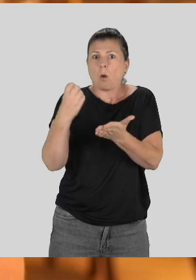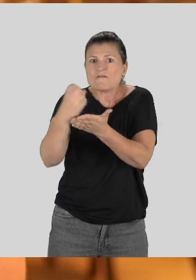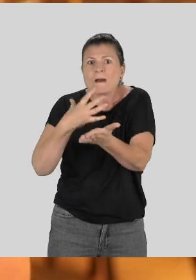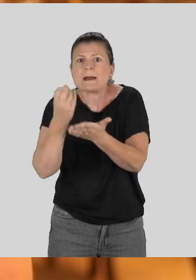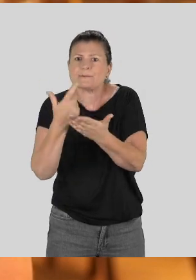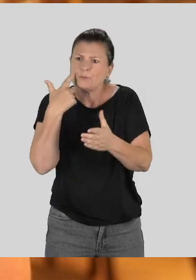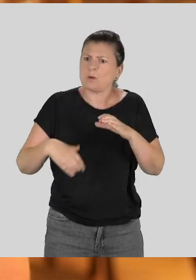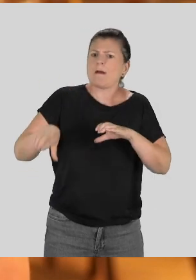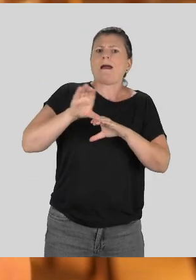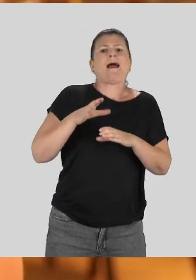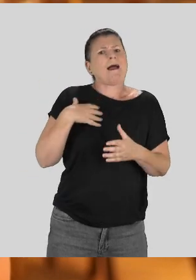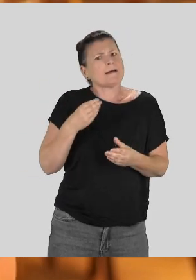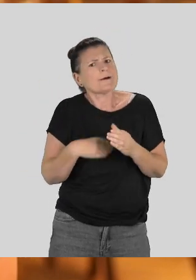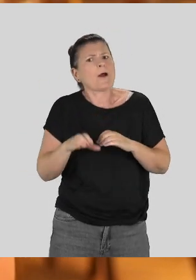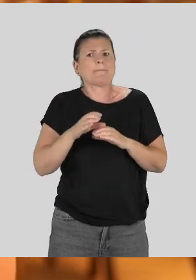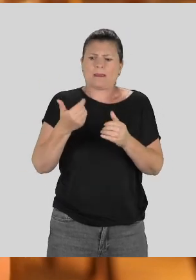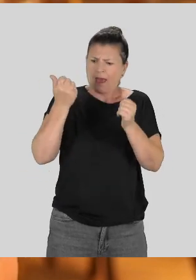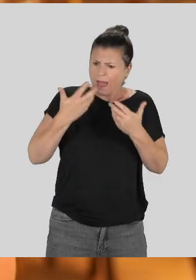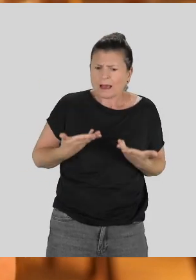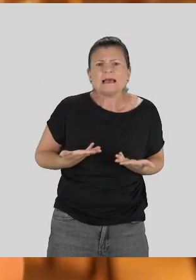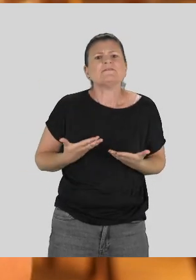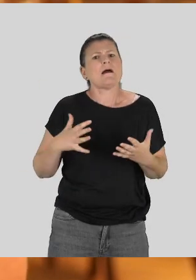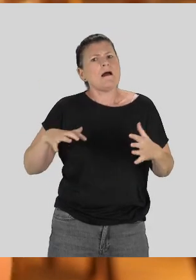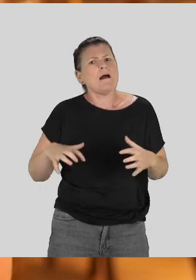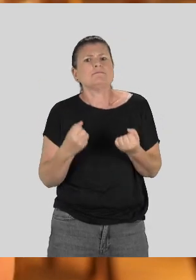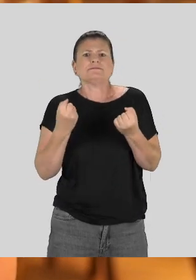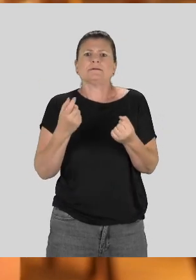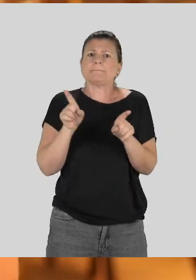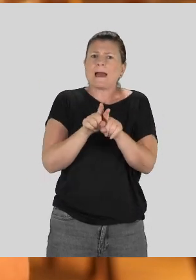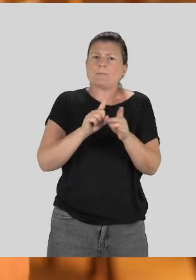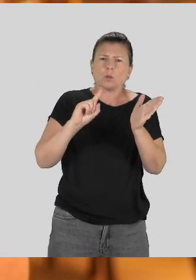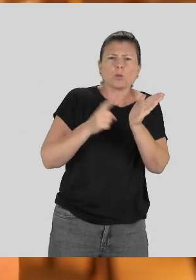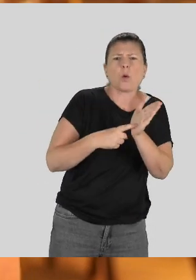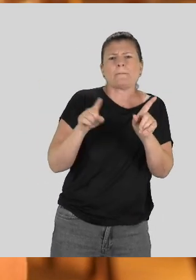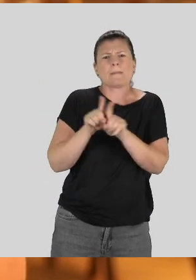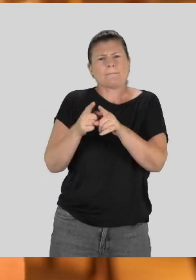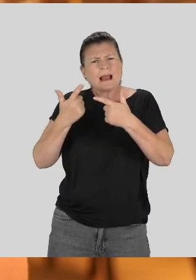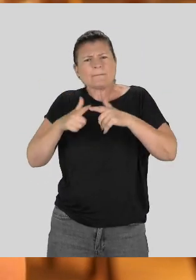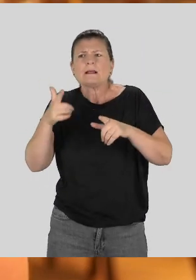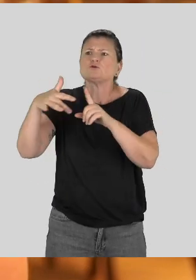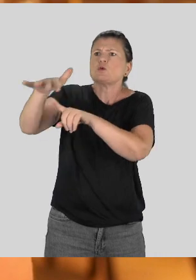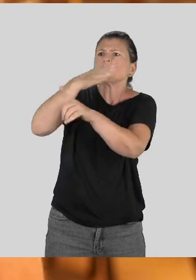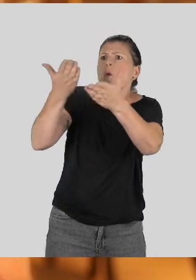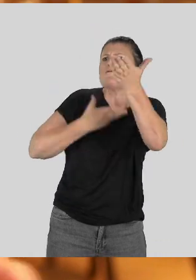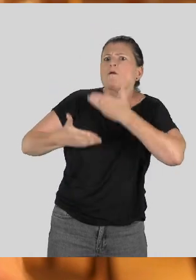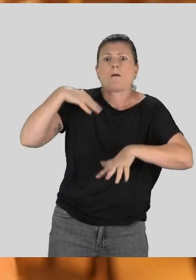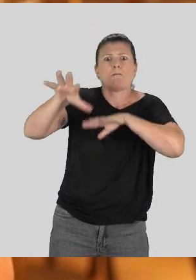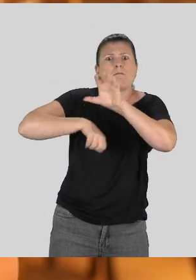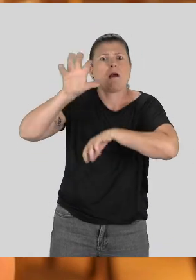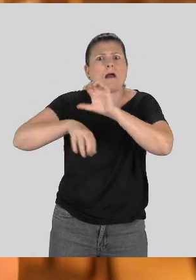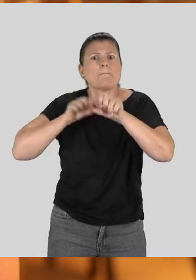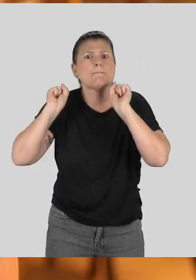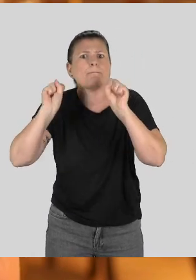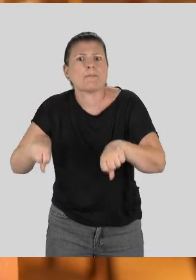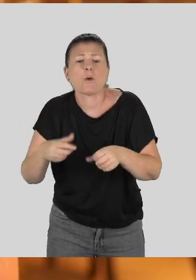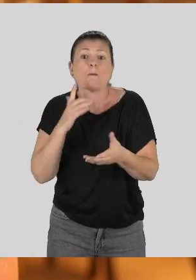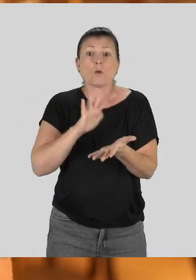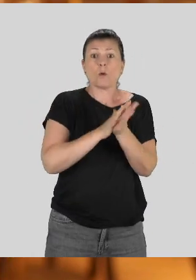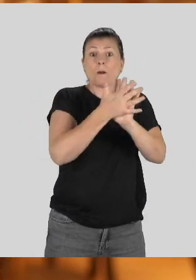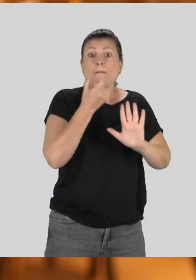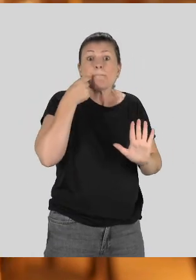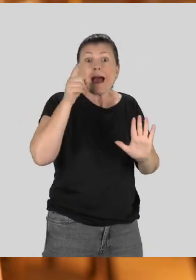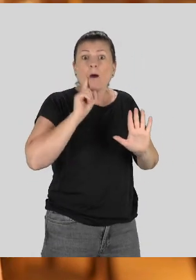'informations pour pouvoir un manque compenser ce qui nous est arrivé et pour pouvoir avoir les mêmes droits, les mêmes libertés et pour pouvoir jouir de ce que la société a à nous offrir.